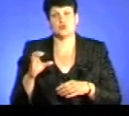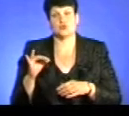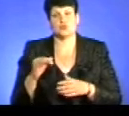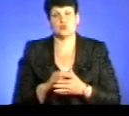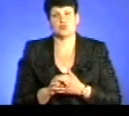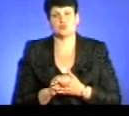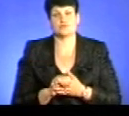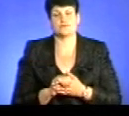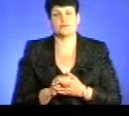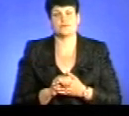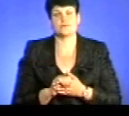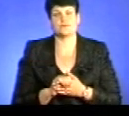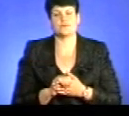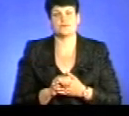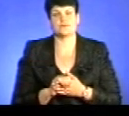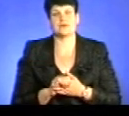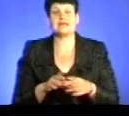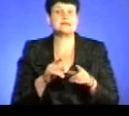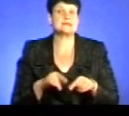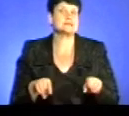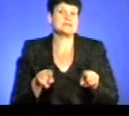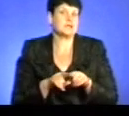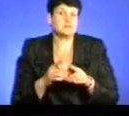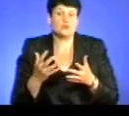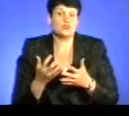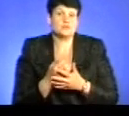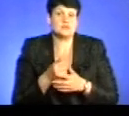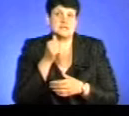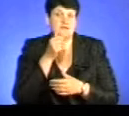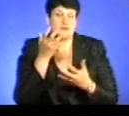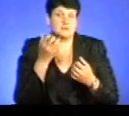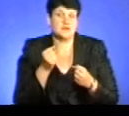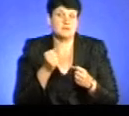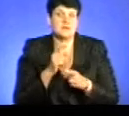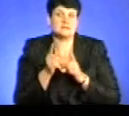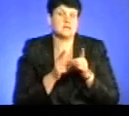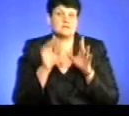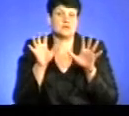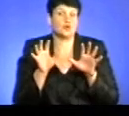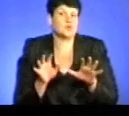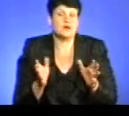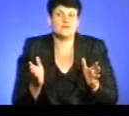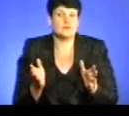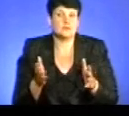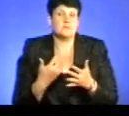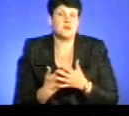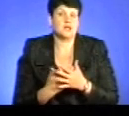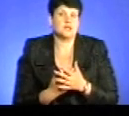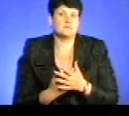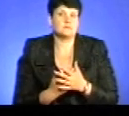право? З таким же самим успіхом ми завтра приймемо змінну законодавства. І, наприклад,